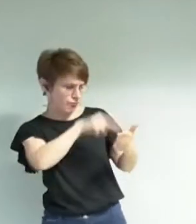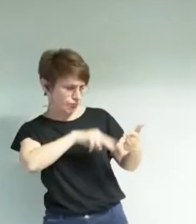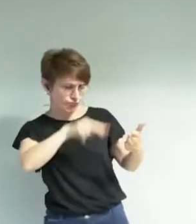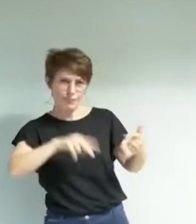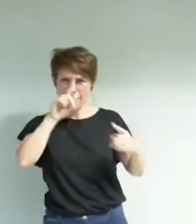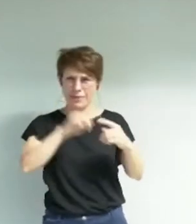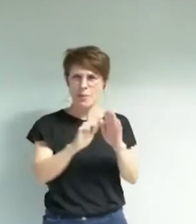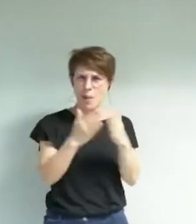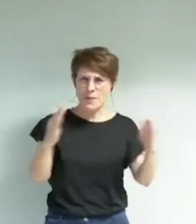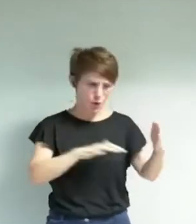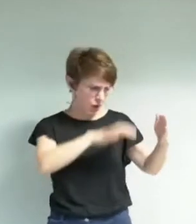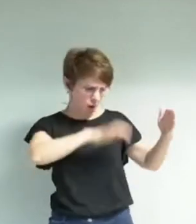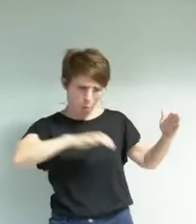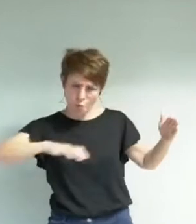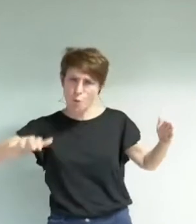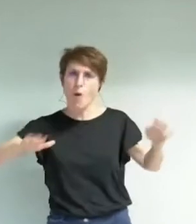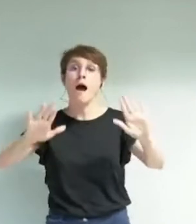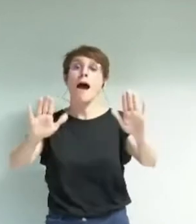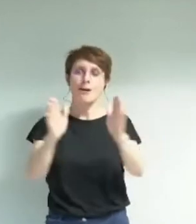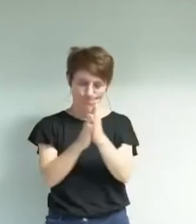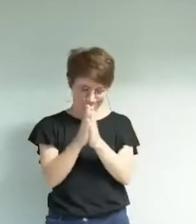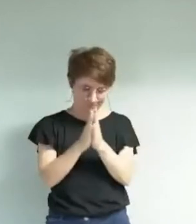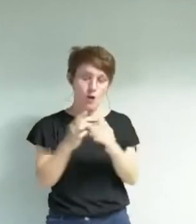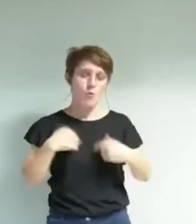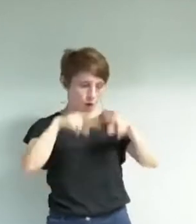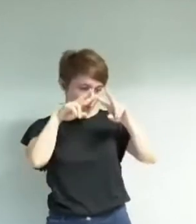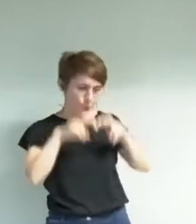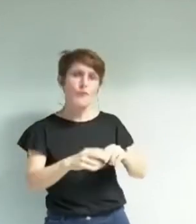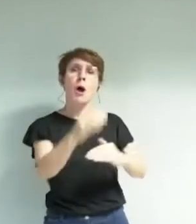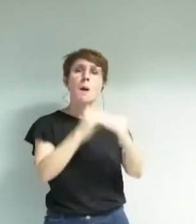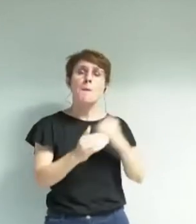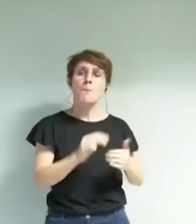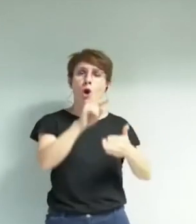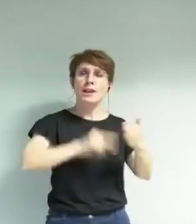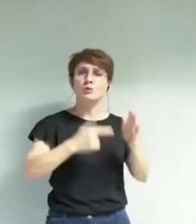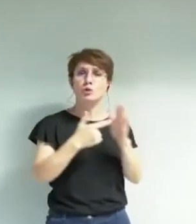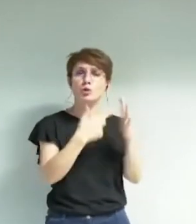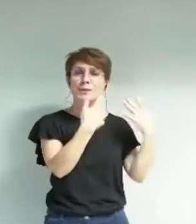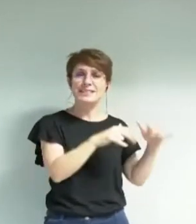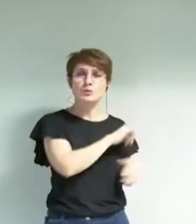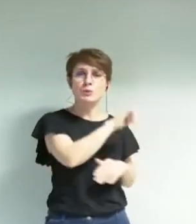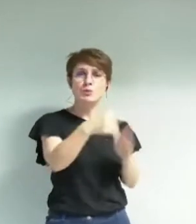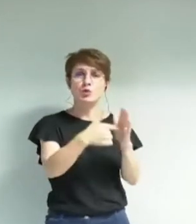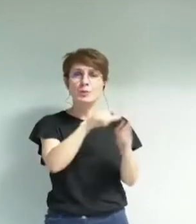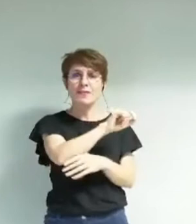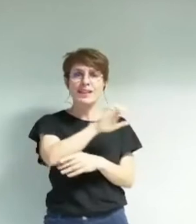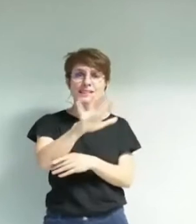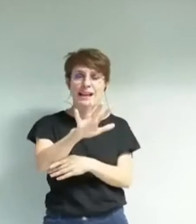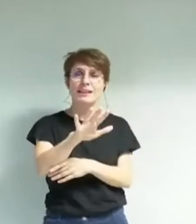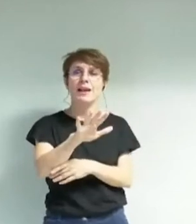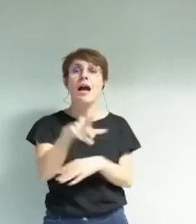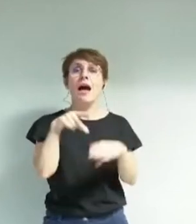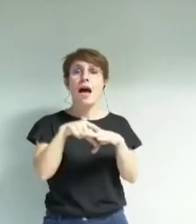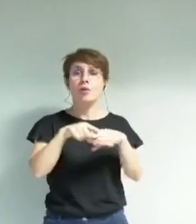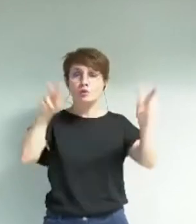bibliothèques. Je me suis donc replongée dans votre plan lecture 2018-2025. Son édito commence ainsi.